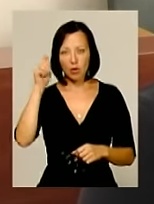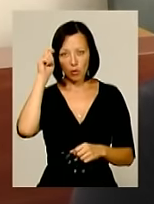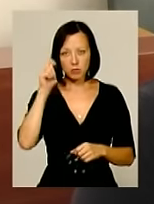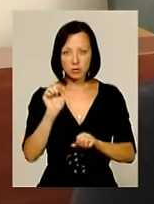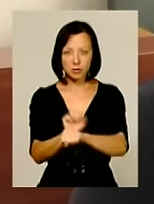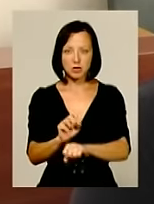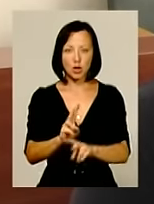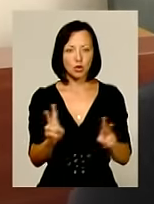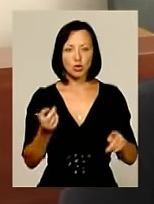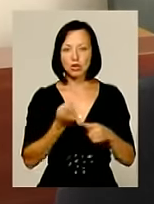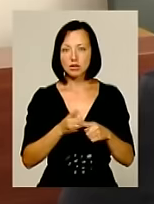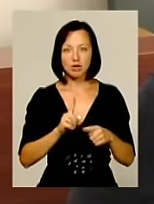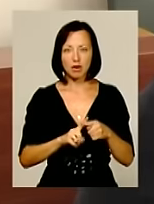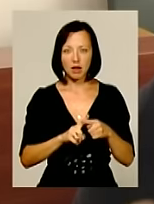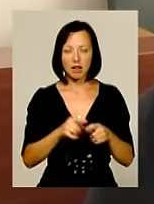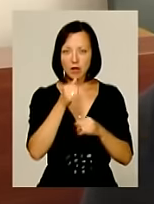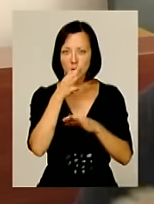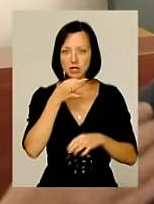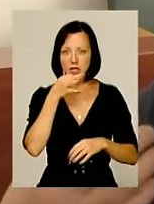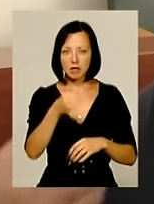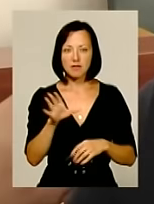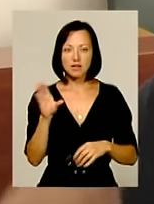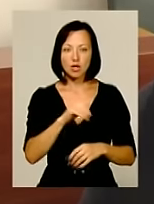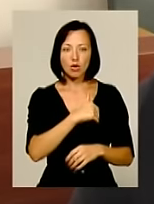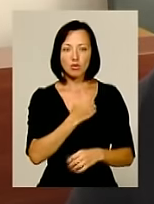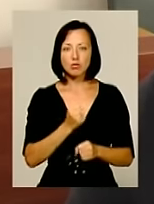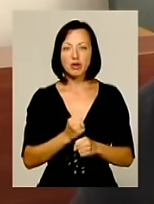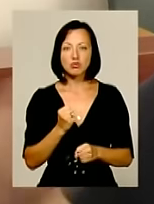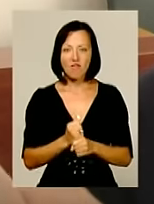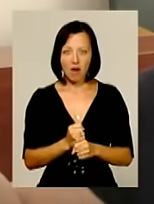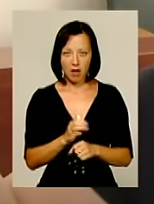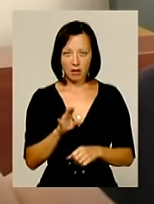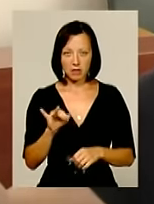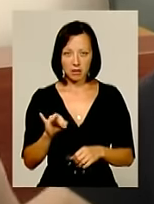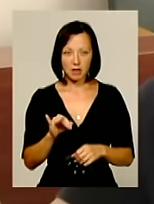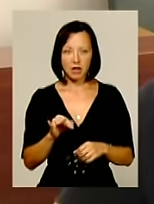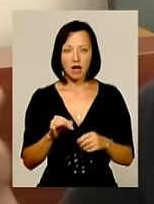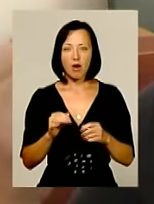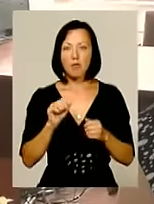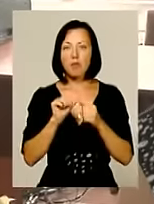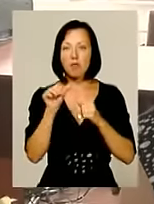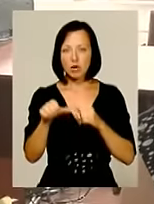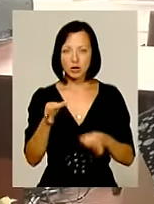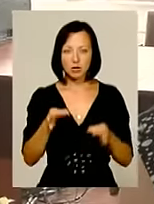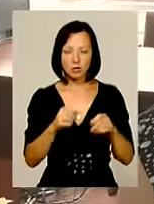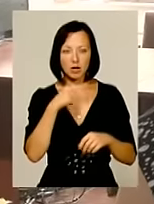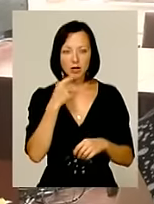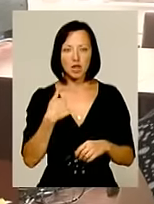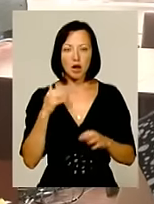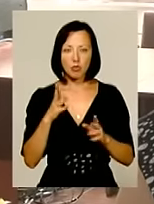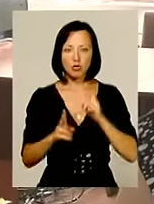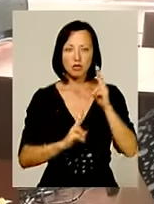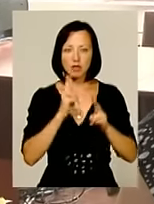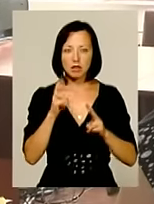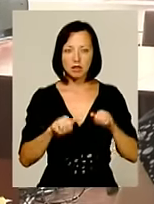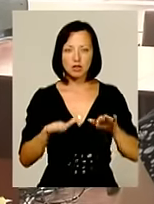степені. Ніхто цього не може сказати, бо всі хочуть робити, розумієте, поза цього кажуть. Я буду оскаржувати вирок